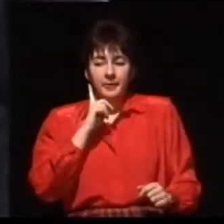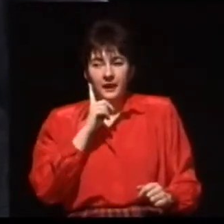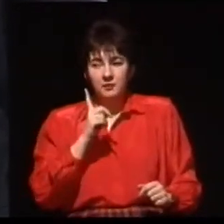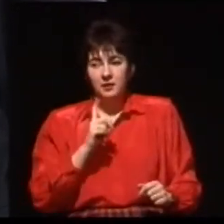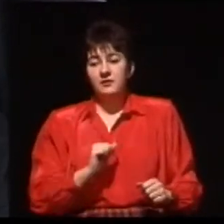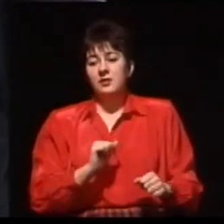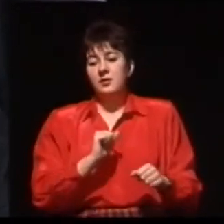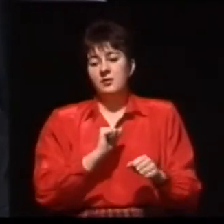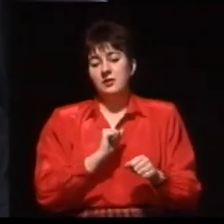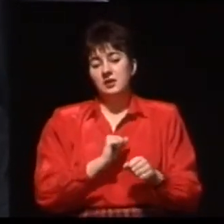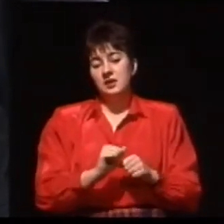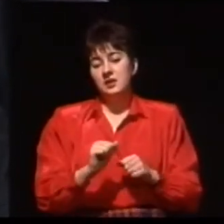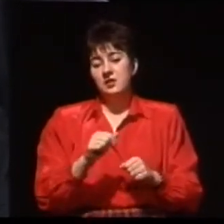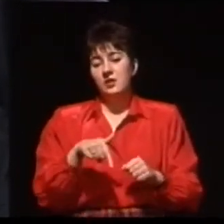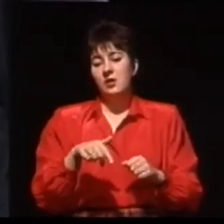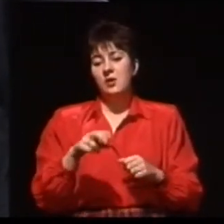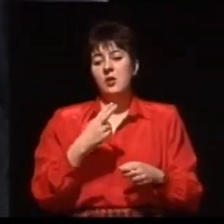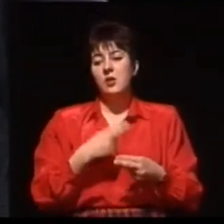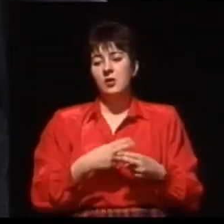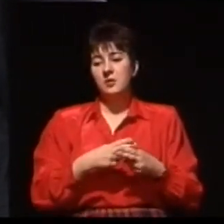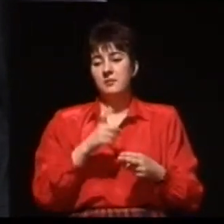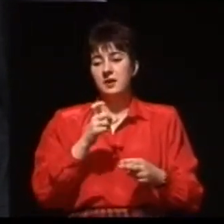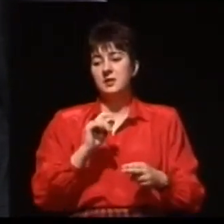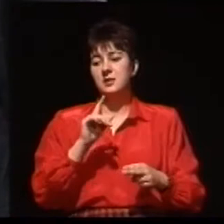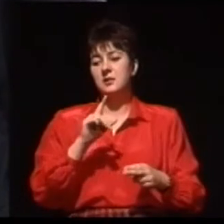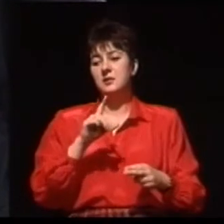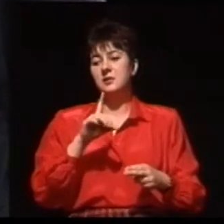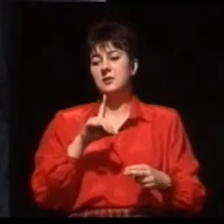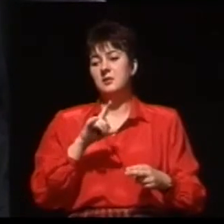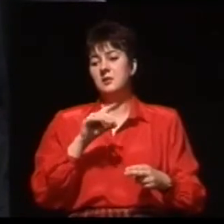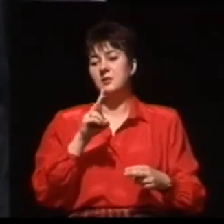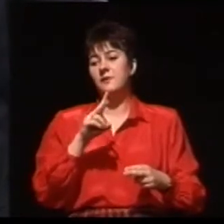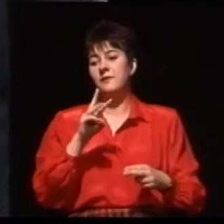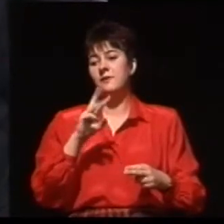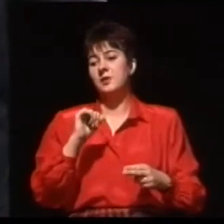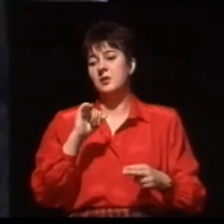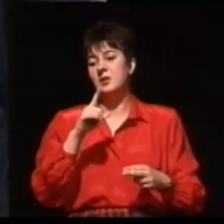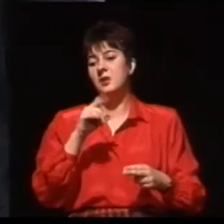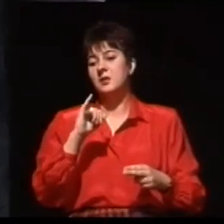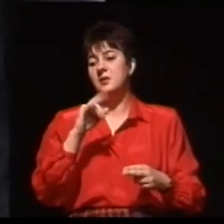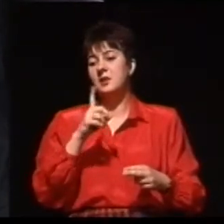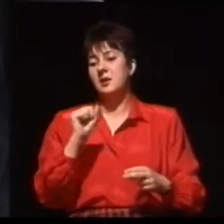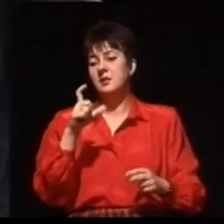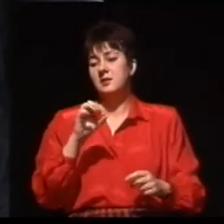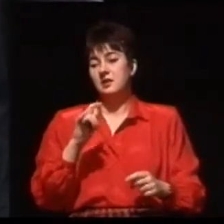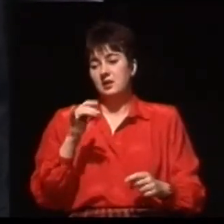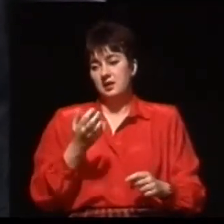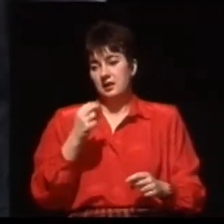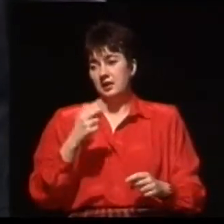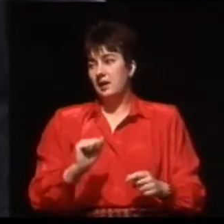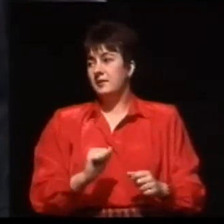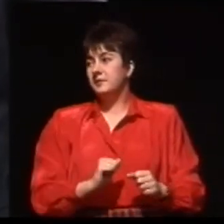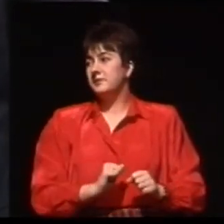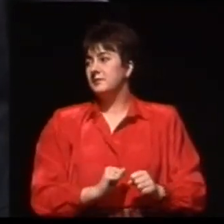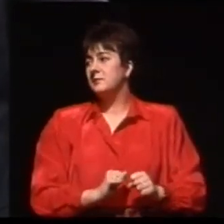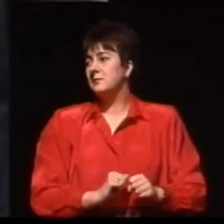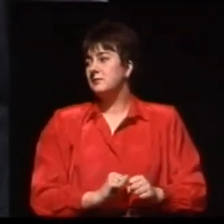chorobę cywilizacyjną. Natomiast ja myślę, że to się odnosi do głębokich bądź średnich niedosłuchów. Natomiast